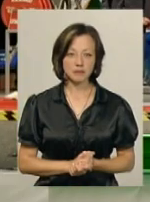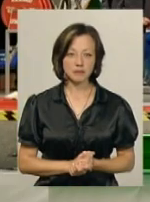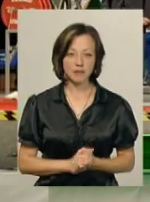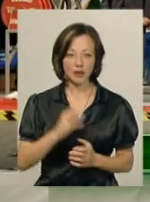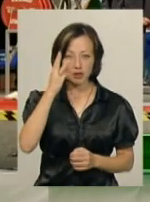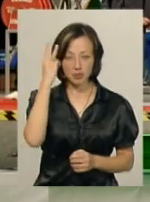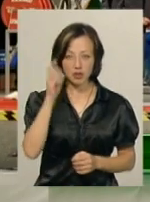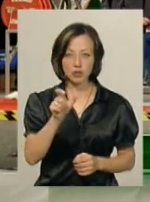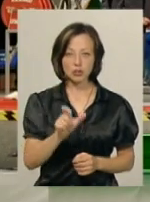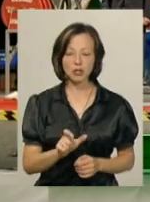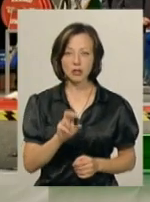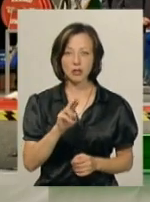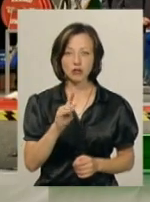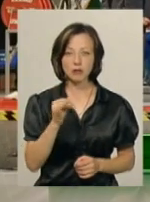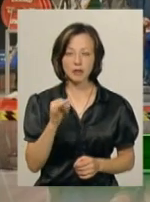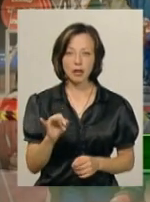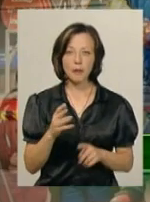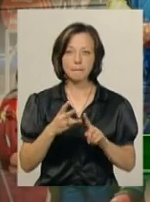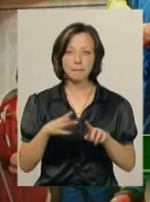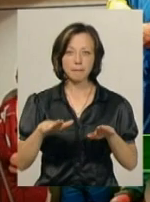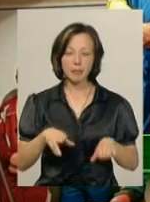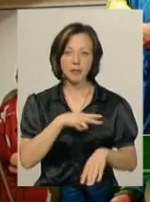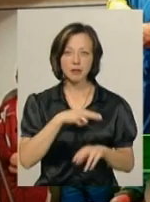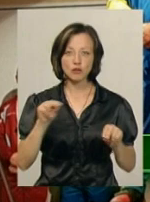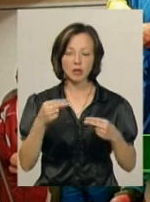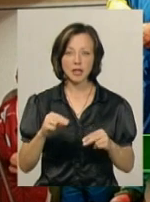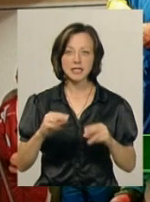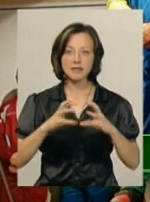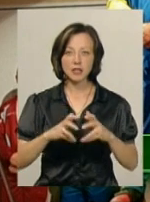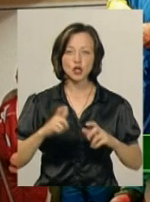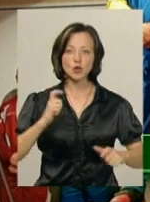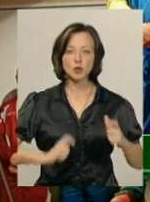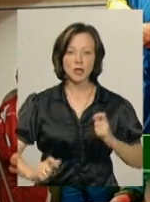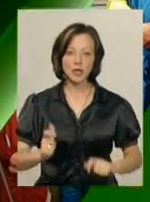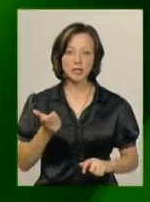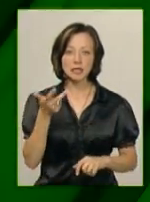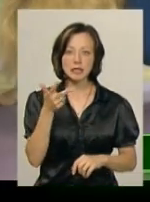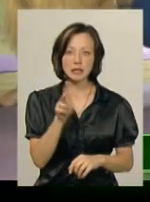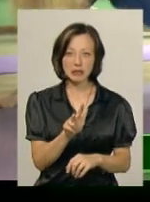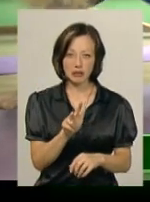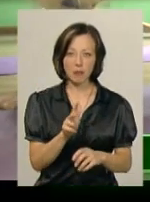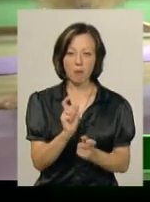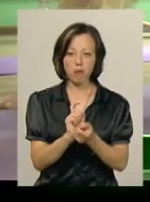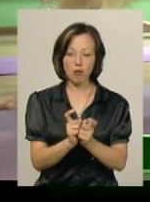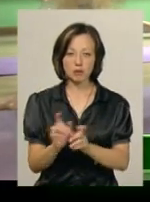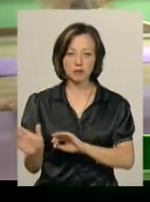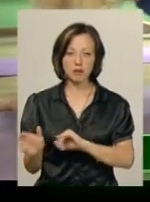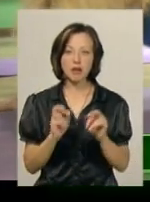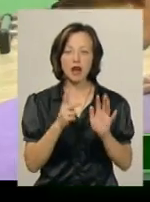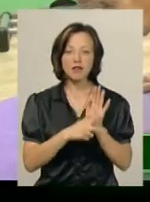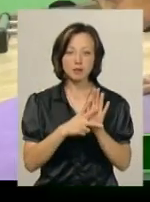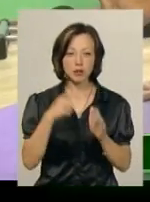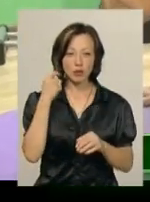Хмельчанин Вадим Яржемський – бронзовий призер Чемпіонату світу серед студентів із класичного силового триборства. Як на восьмому десятку